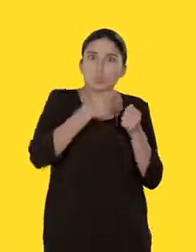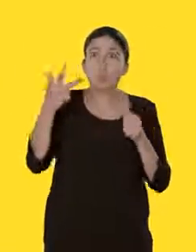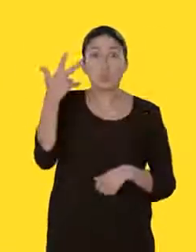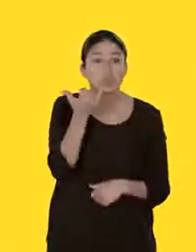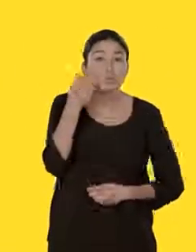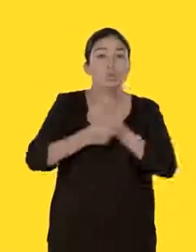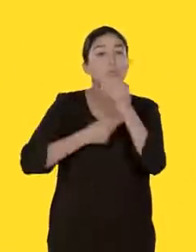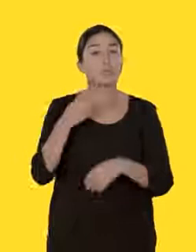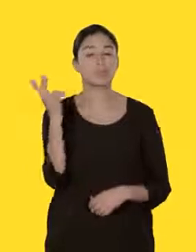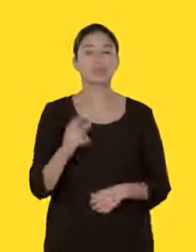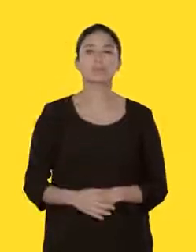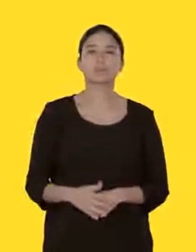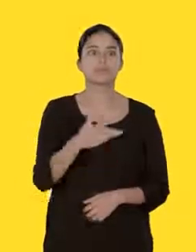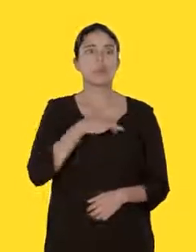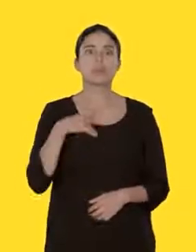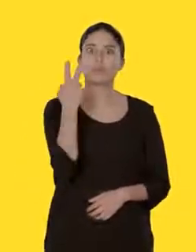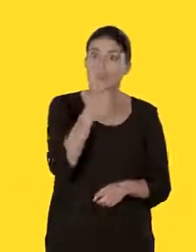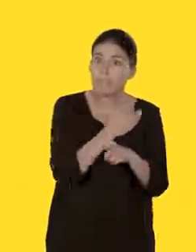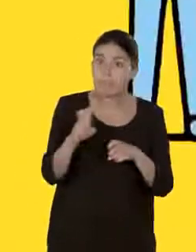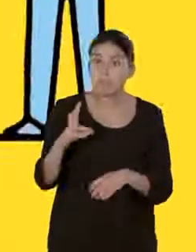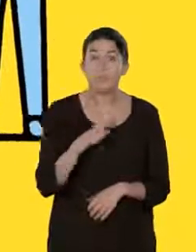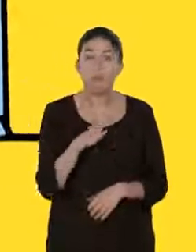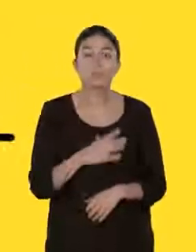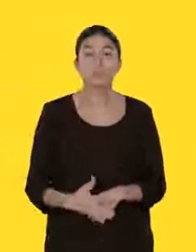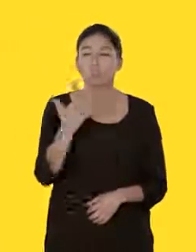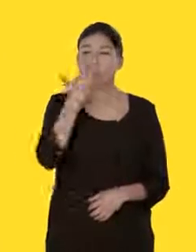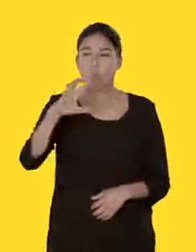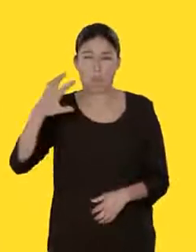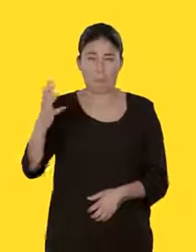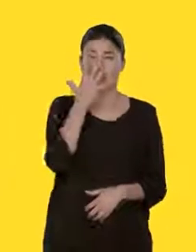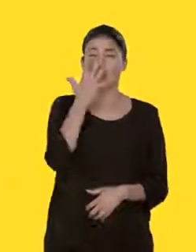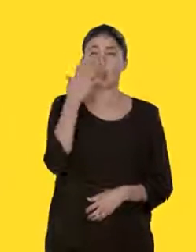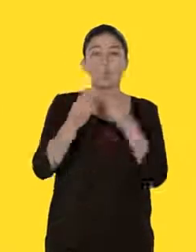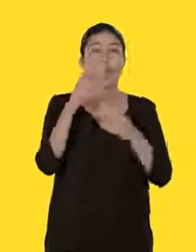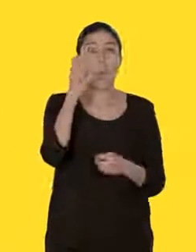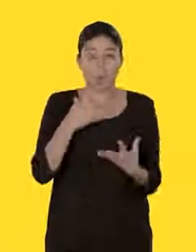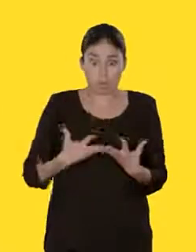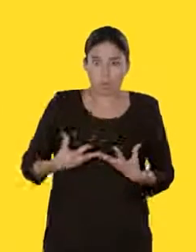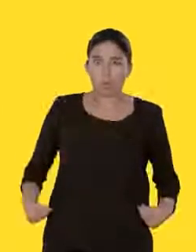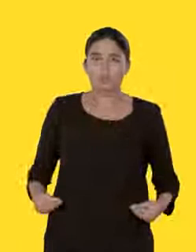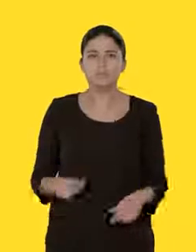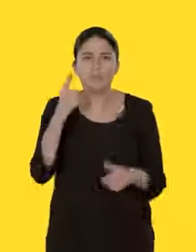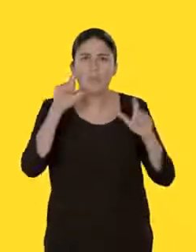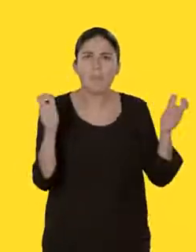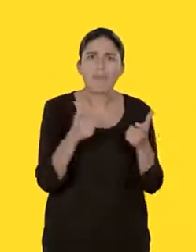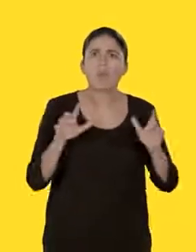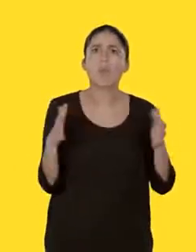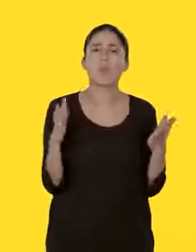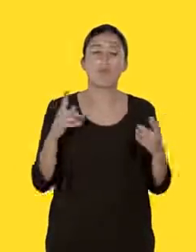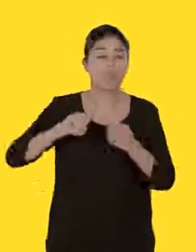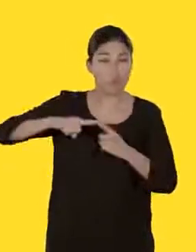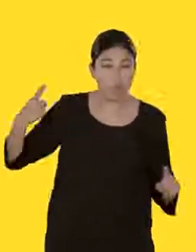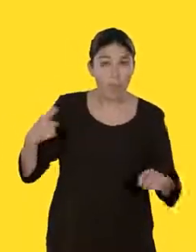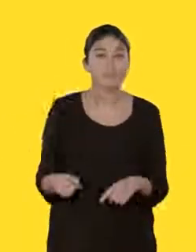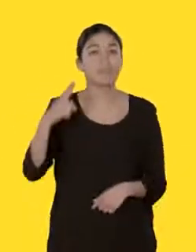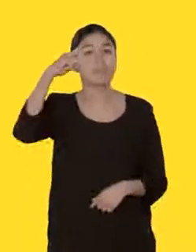jours ou plus. Des risques existent pour votre santé. Le coût de chaleur et la déshydratation, dont les signaux d'alerte sont